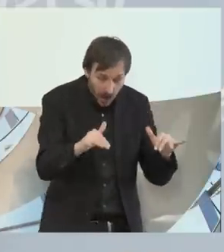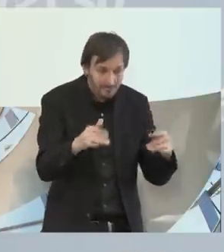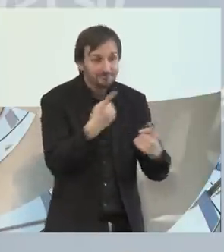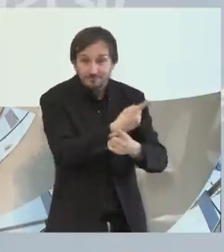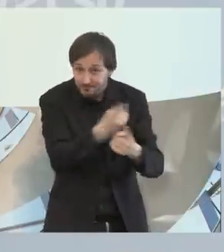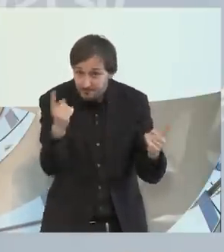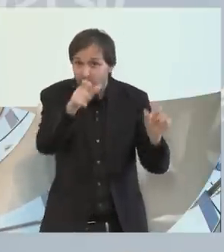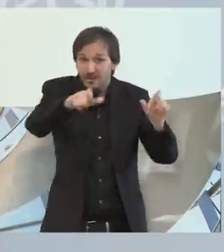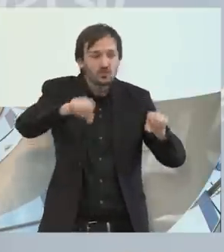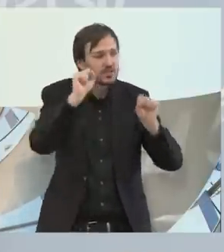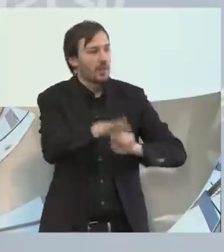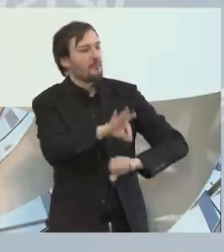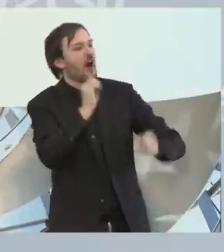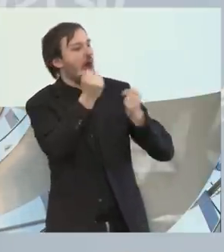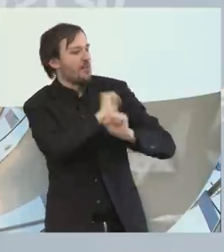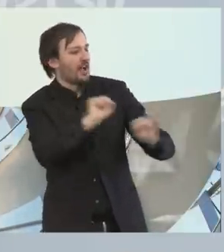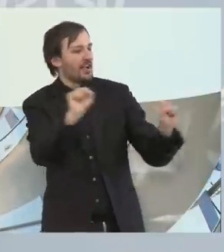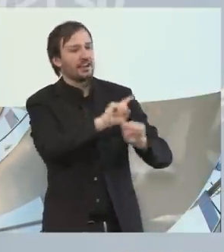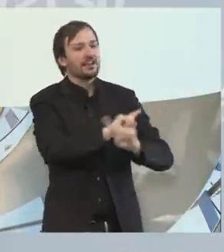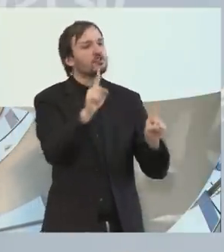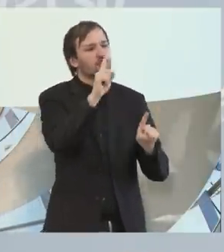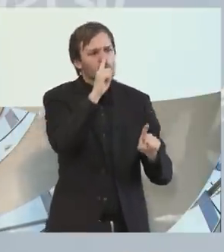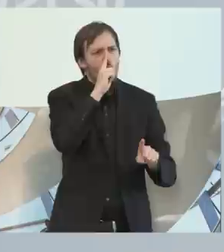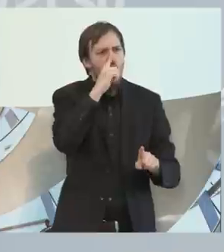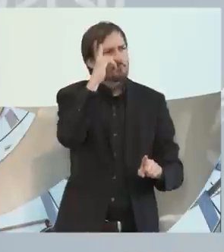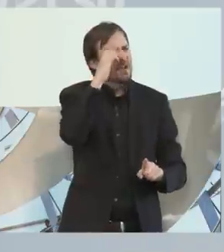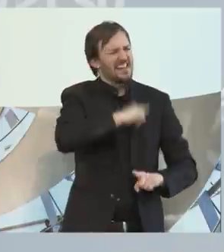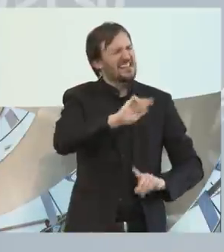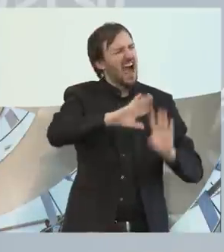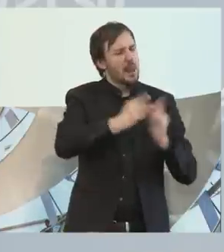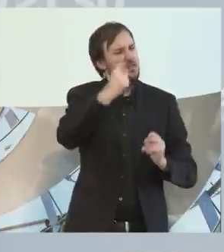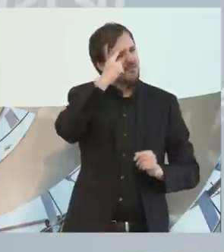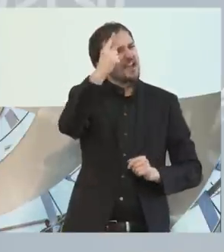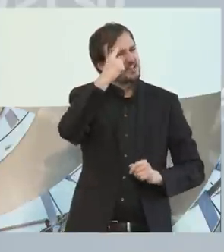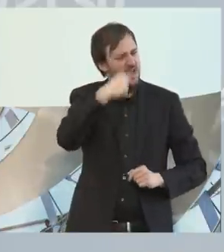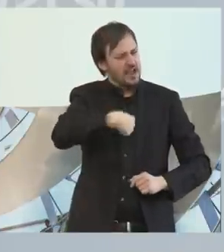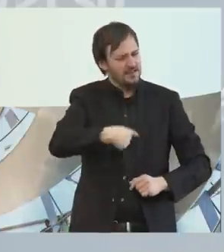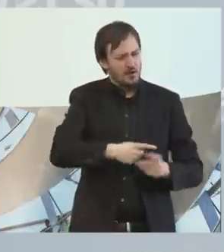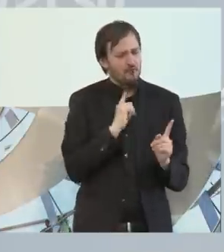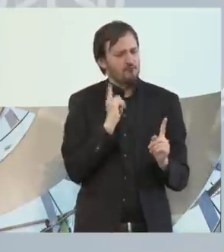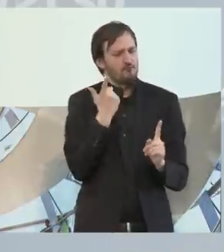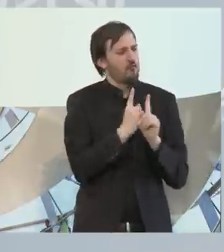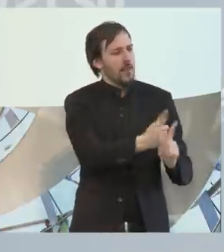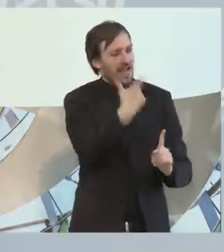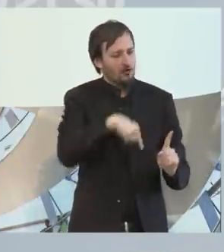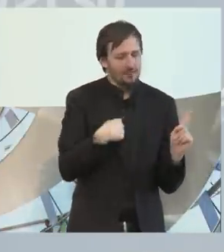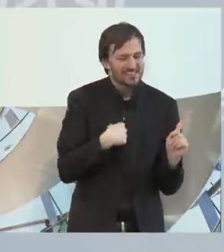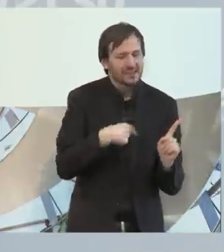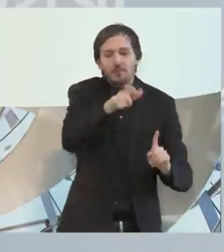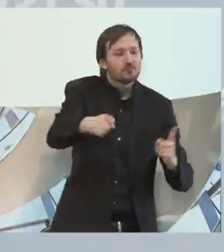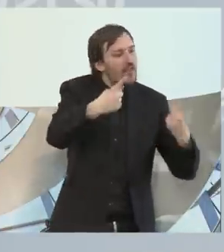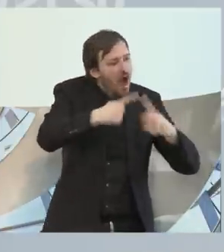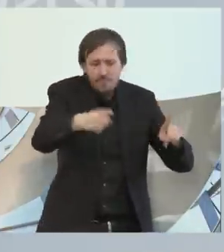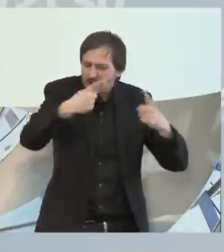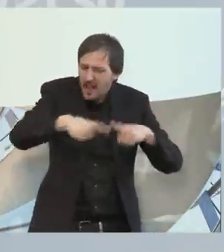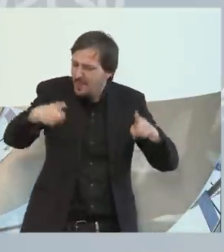gelingen. Wir müssen raus aus den ideologischen Schützengräben. Ich weiß alles, es folgt mir nach, sondern jeder Mensch ist anders und deshalb